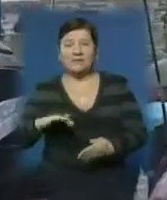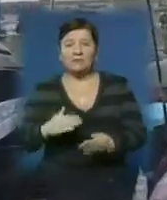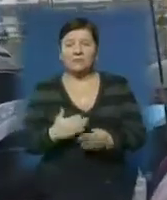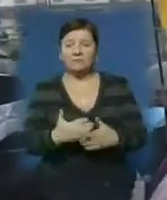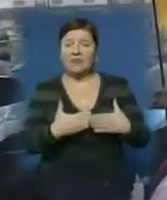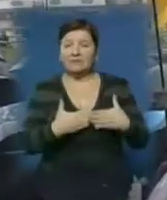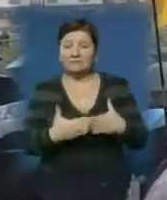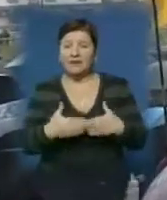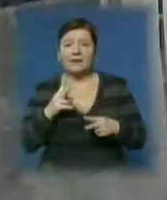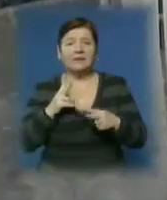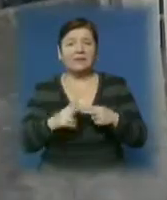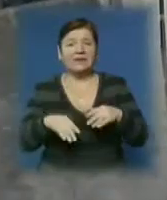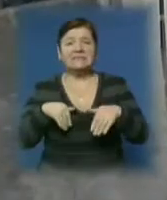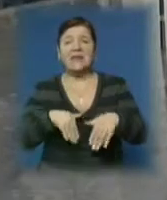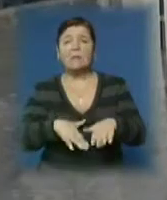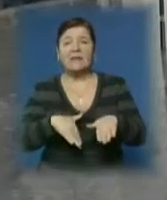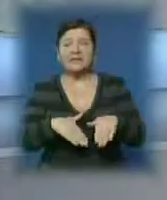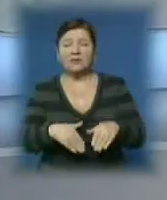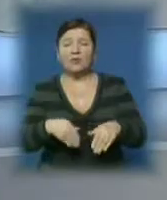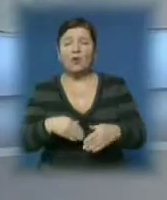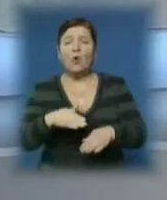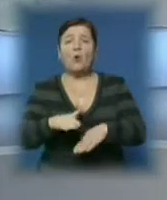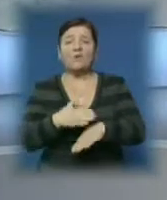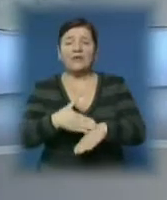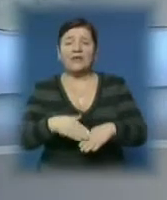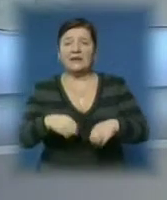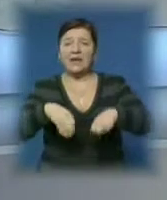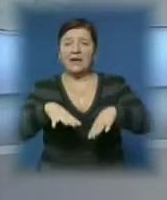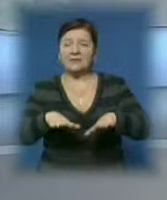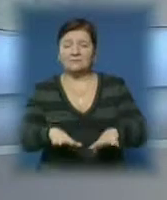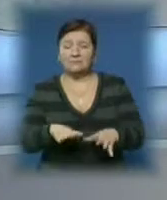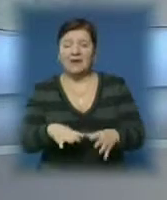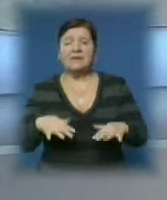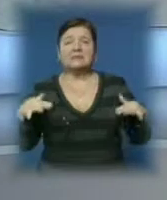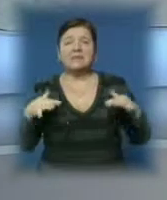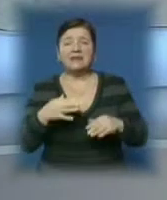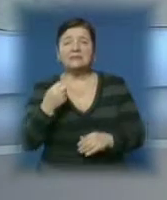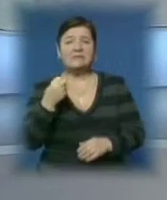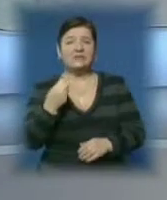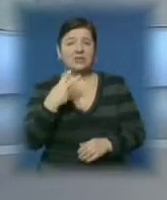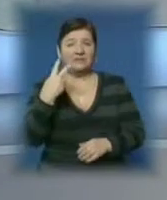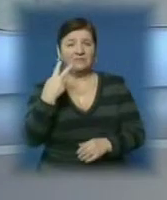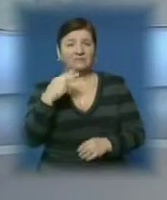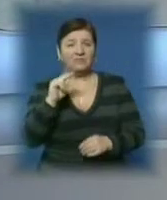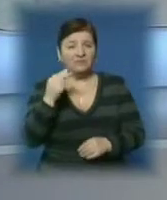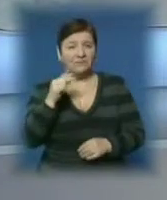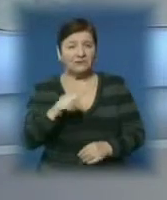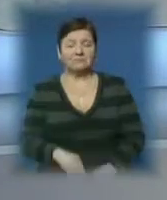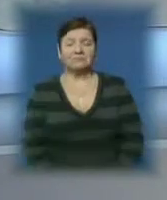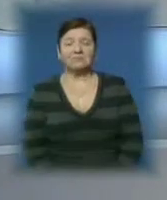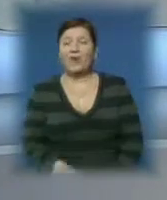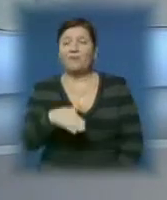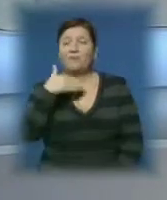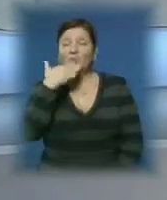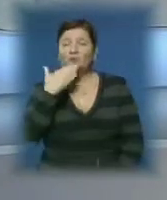активісти. Наприкінці мітингу ухвалили резолюцію та вирішили зібратися в Ужгороді ще й у четвер. В